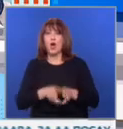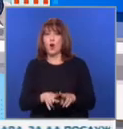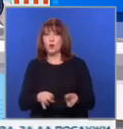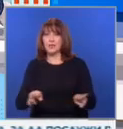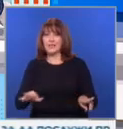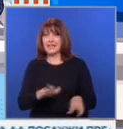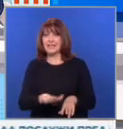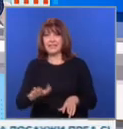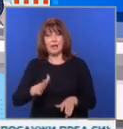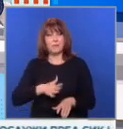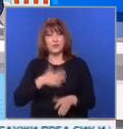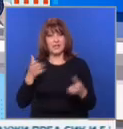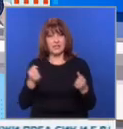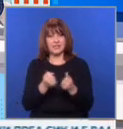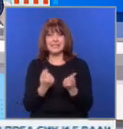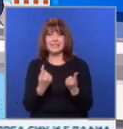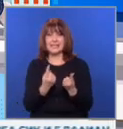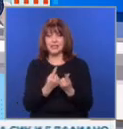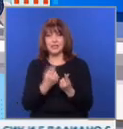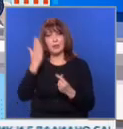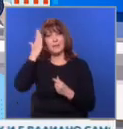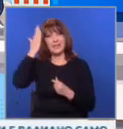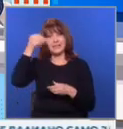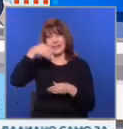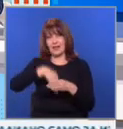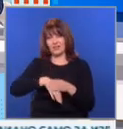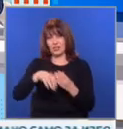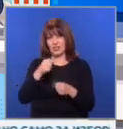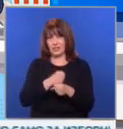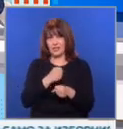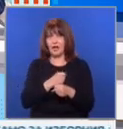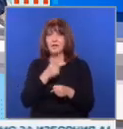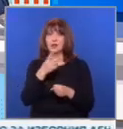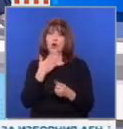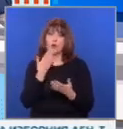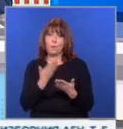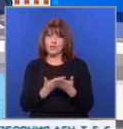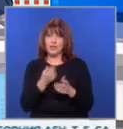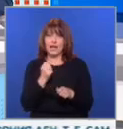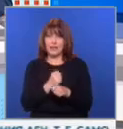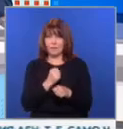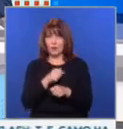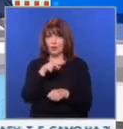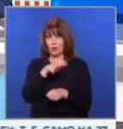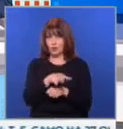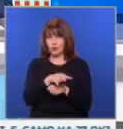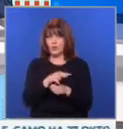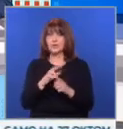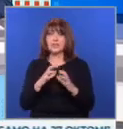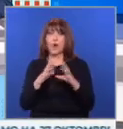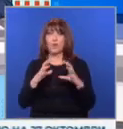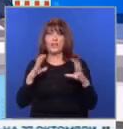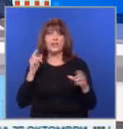загинали в катастрофи и се срещнаха с министра на вътрешните работи. Атанас Илков обеща да работи, за това контролът по пътищата да се завиши,